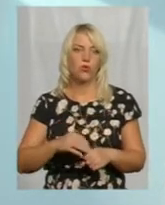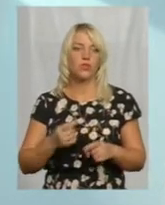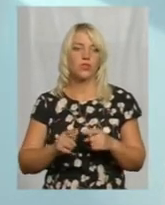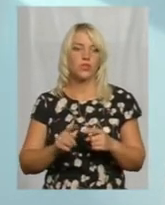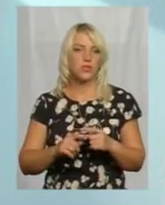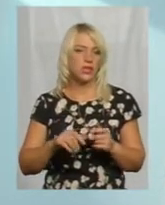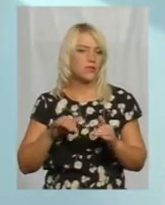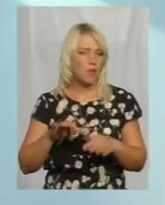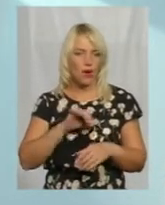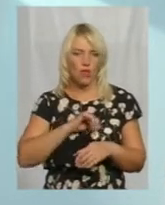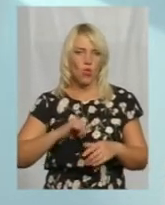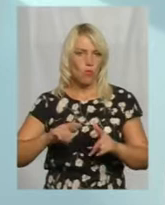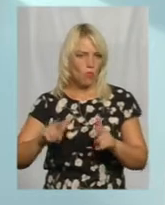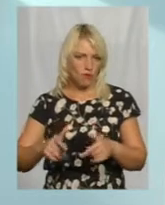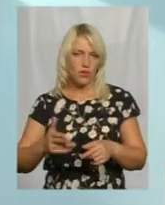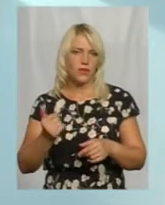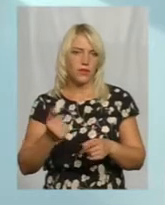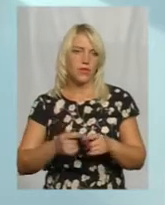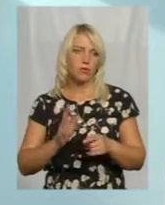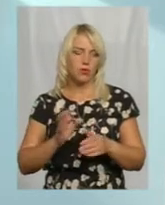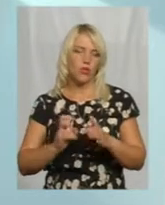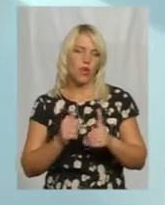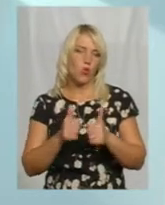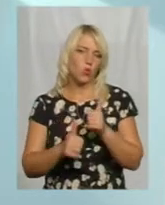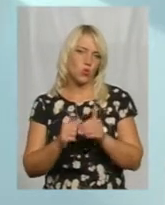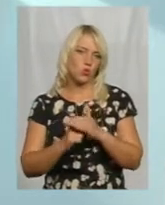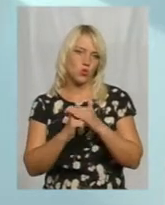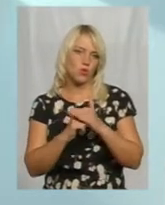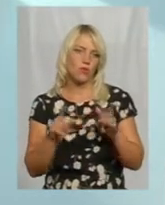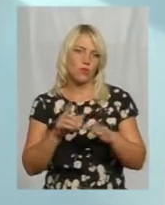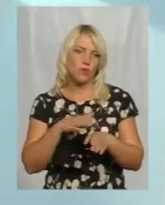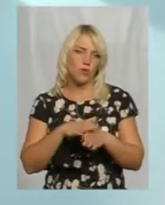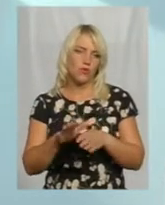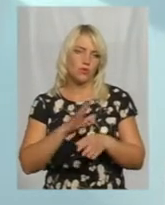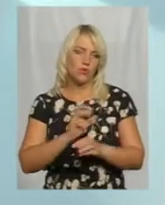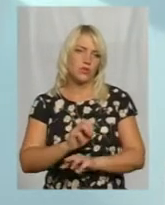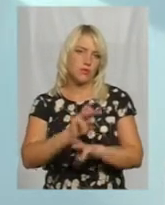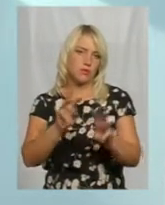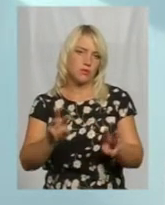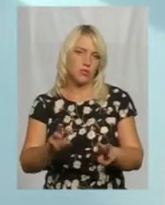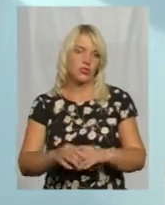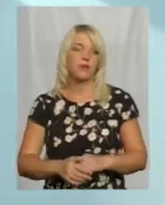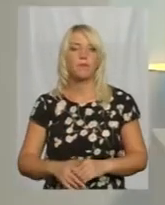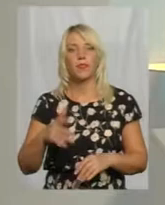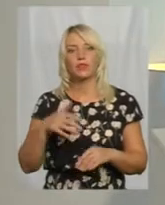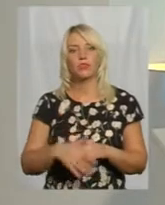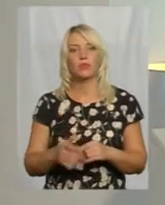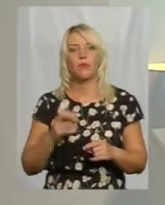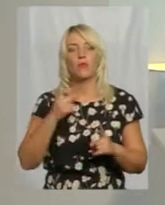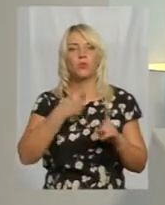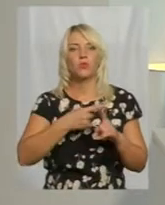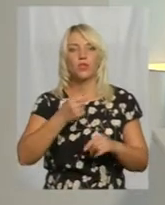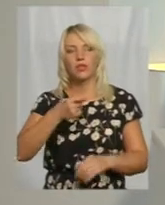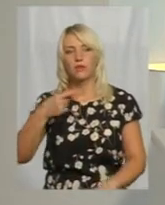добровільна. Це справа добровільна і ще буде на конкурсній основі, щоб повністю було все забезпечено. Зрозуміло. Про плюси і